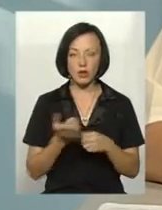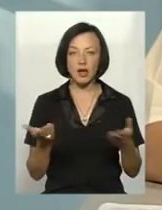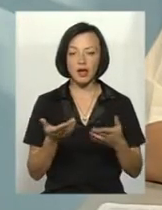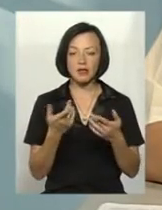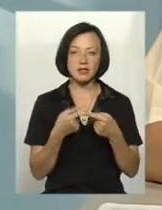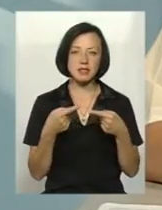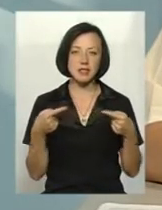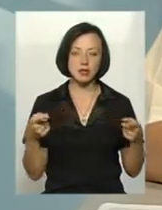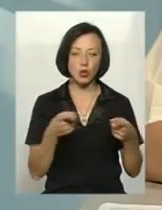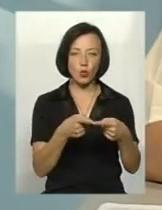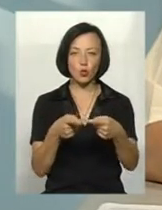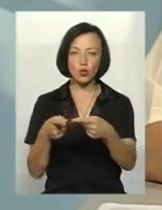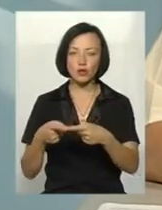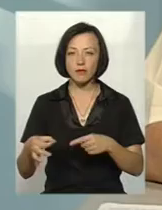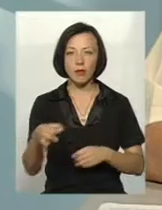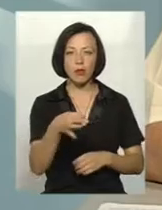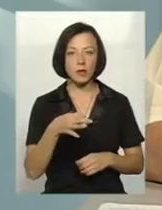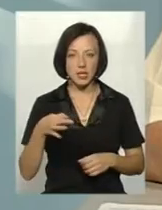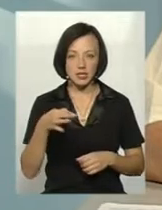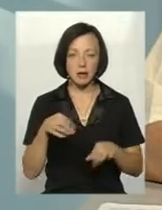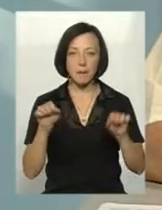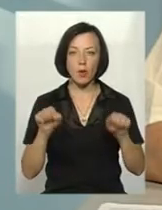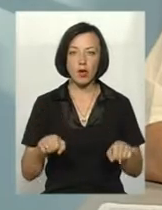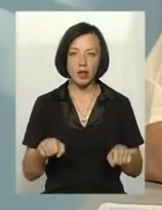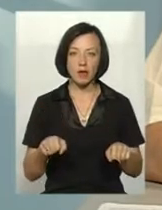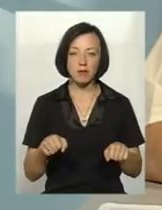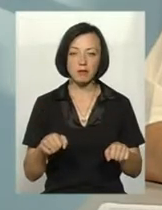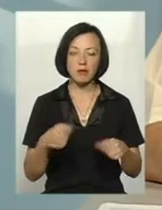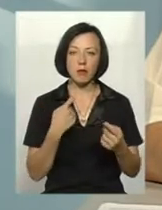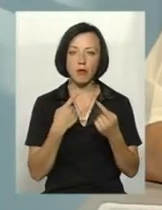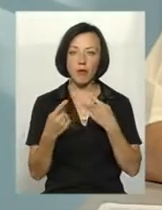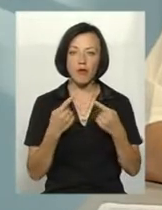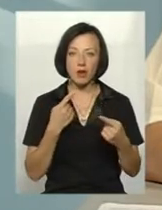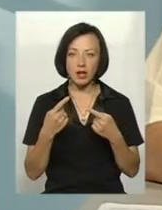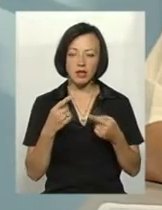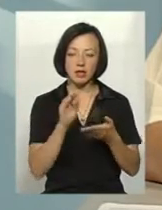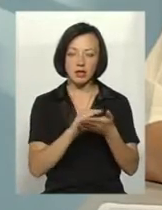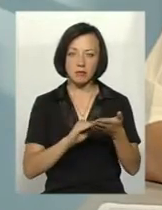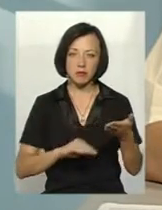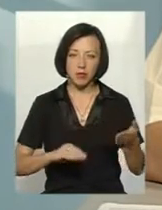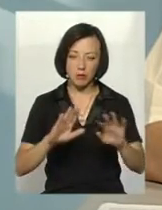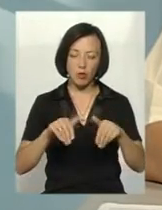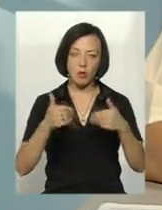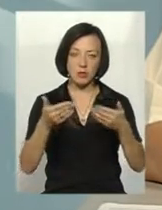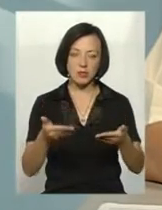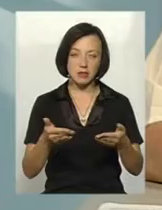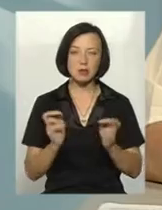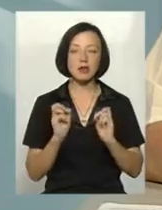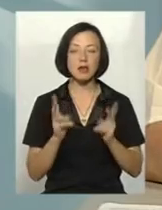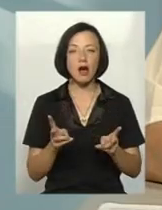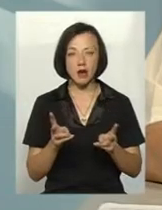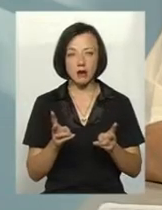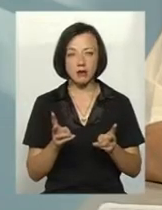з різних куточків нашої області могли проговорити і напрацювати пропозиції як